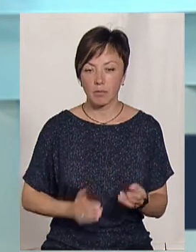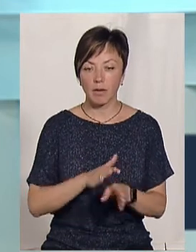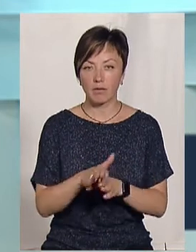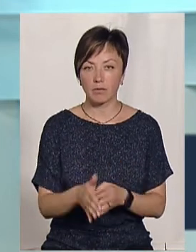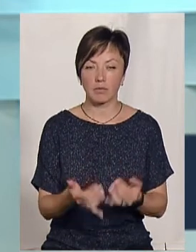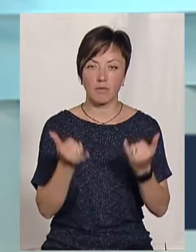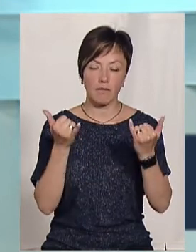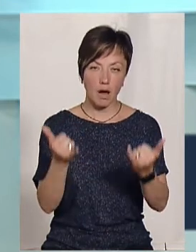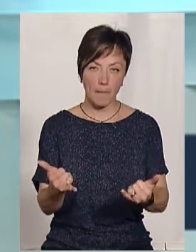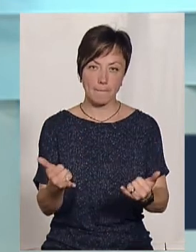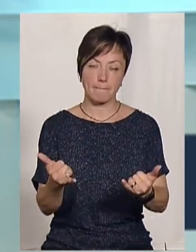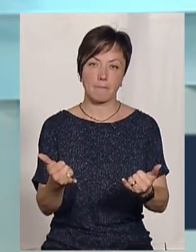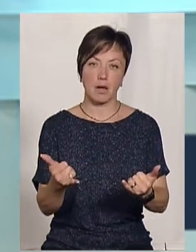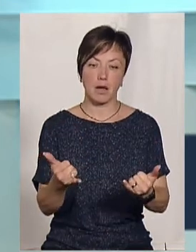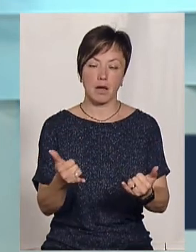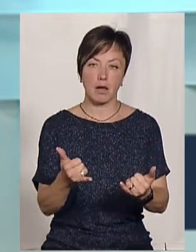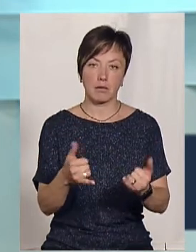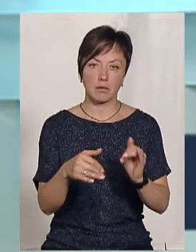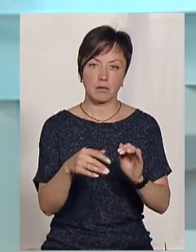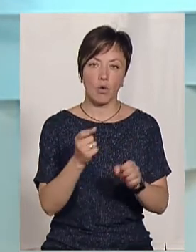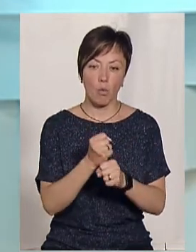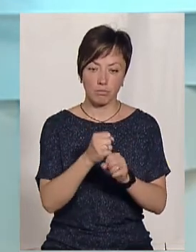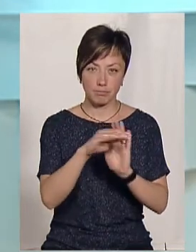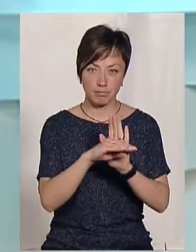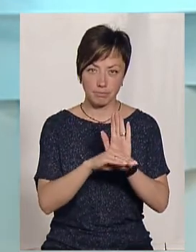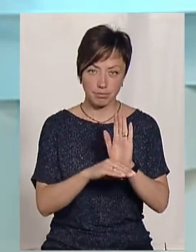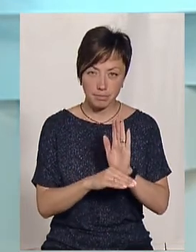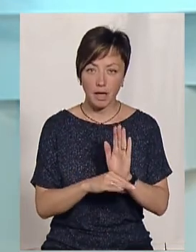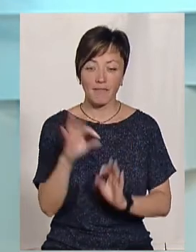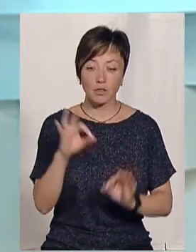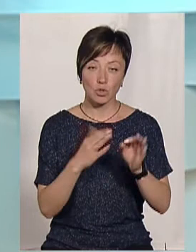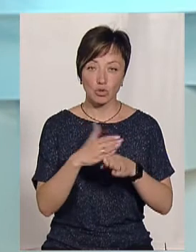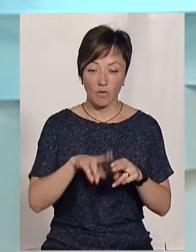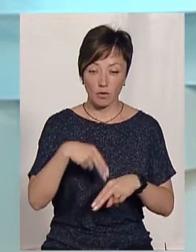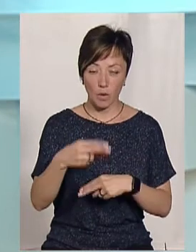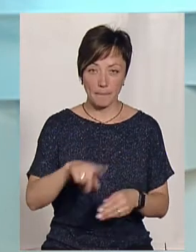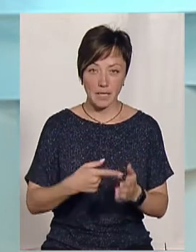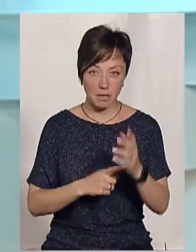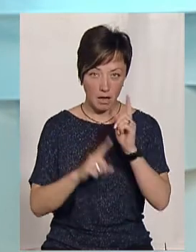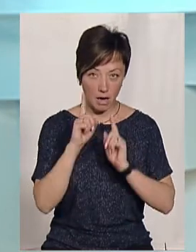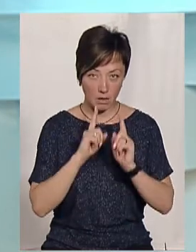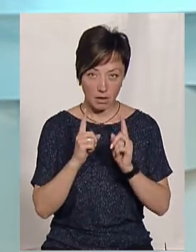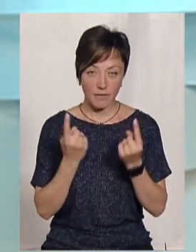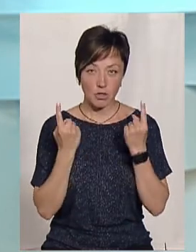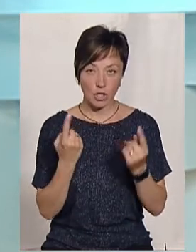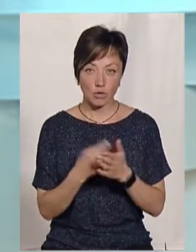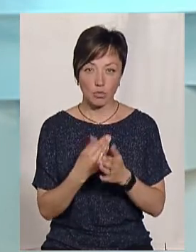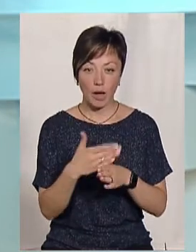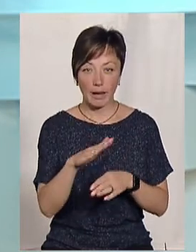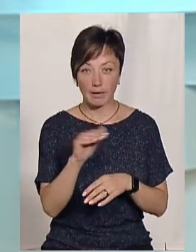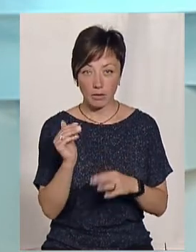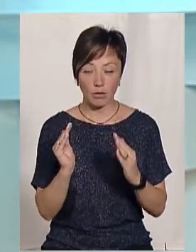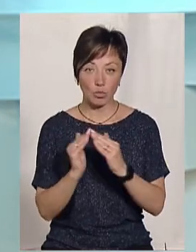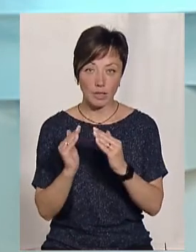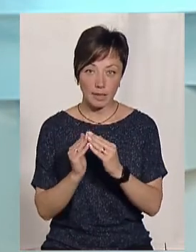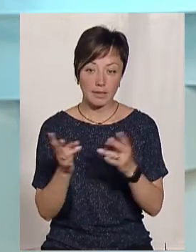робить вам ті роботи. Відсотки частково відшкодовує Хмельницька міська рада, тобто величезна сума кредиту